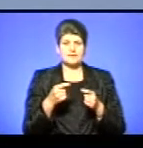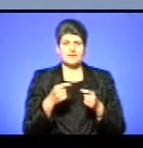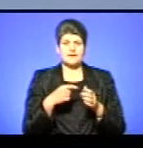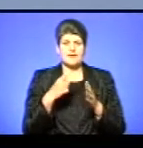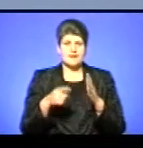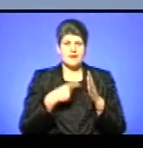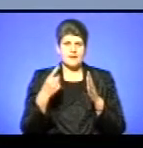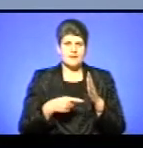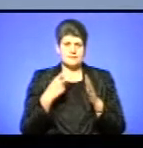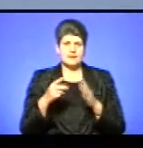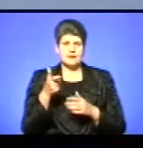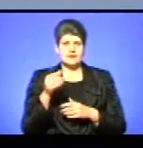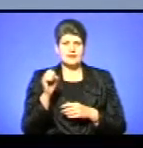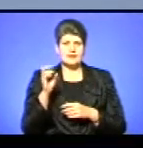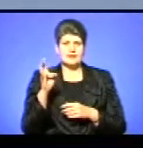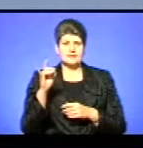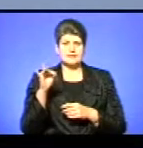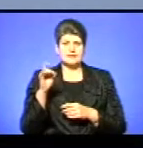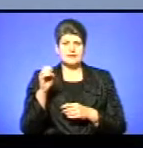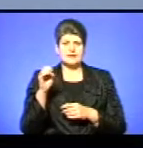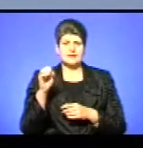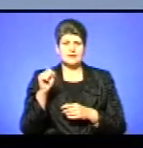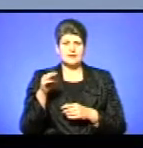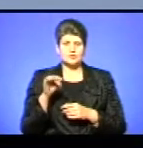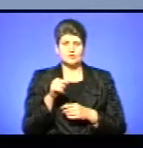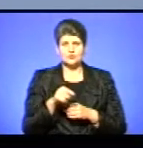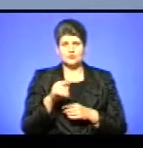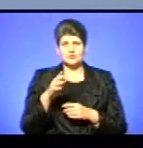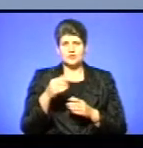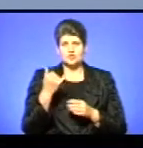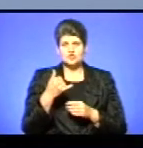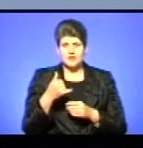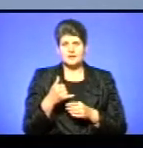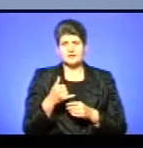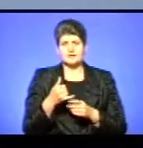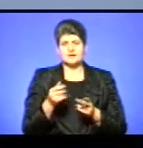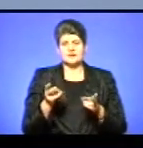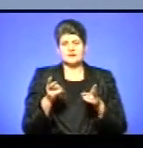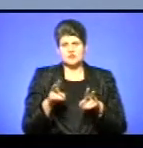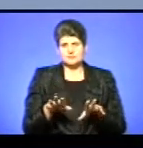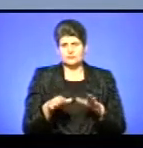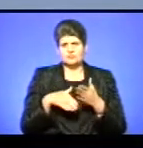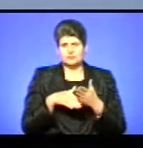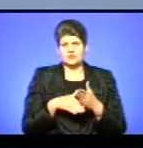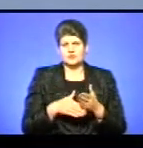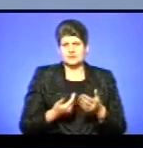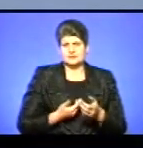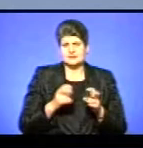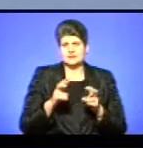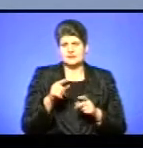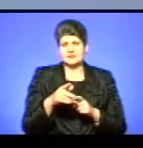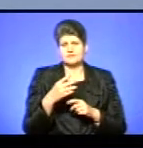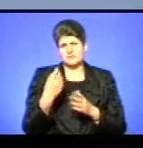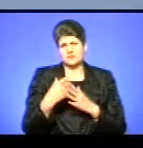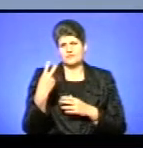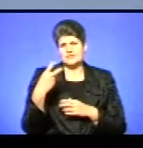оцей чайник допоміг пережити, здається, 20 чи 30 чоловік залишилось вночі, якраз от 5 років тому,